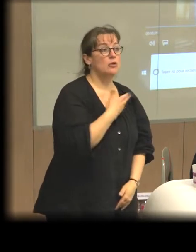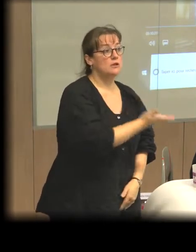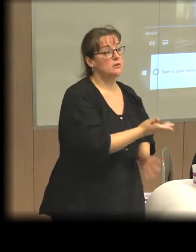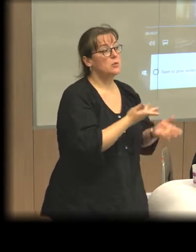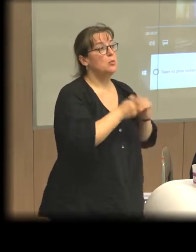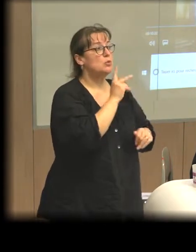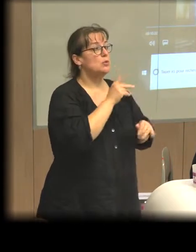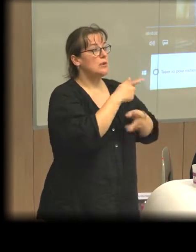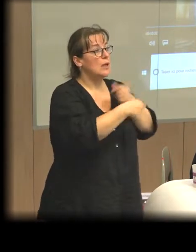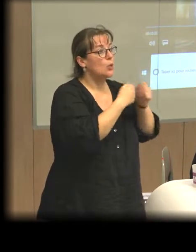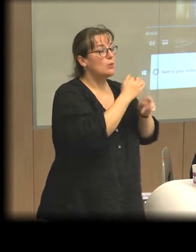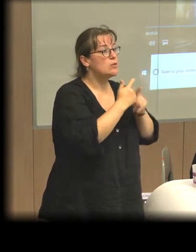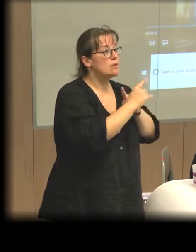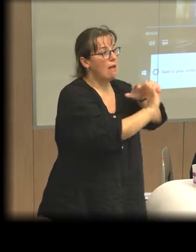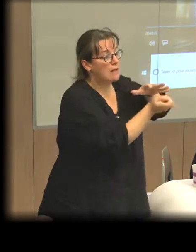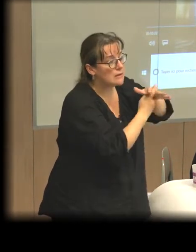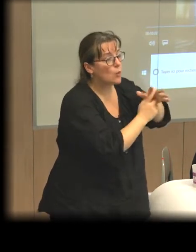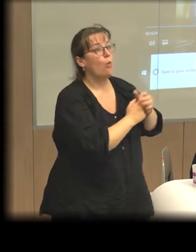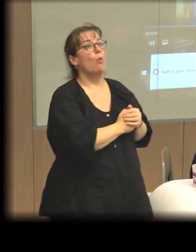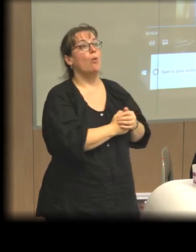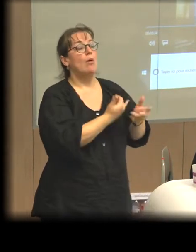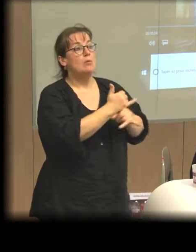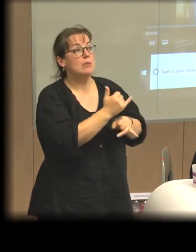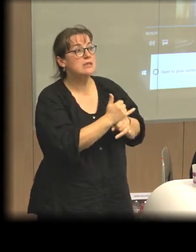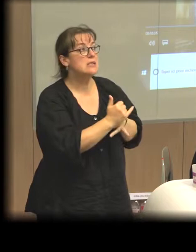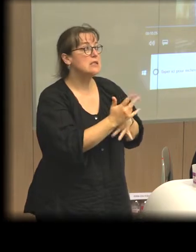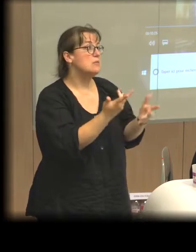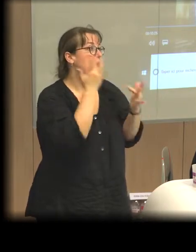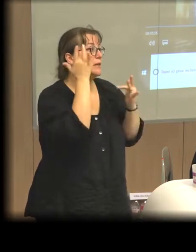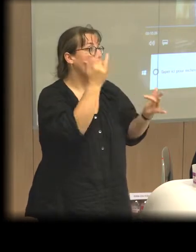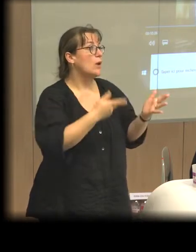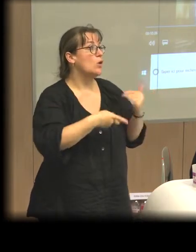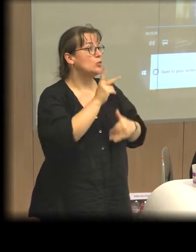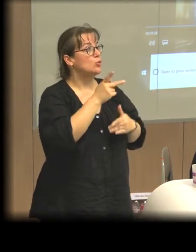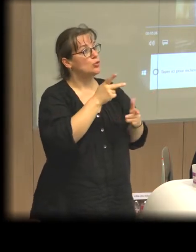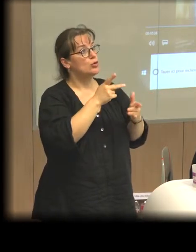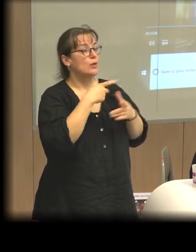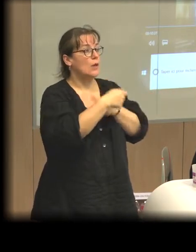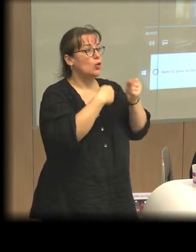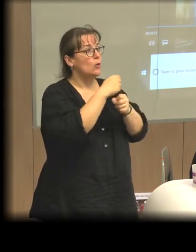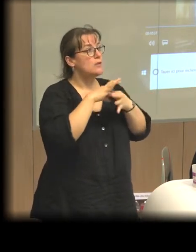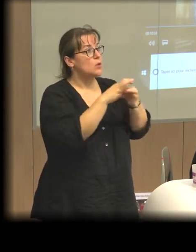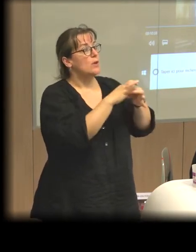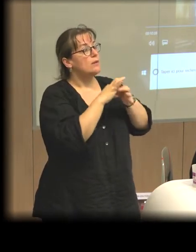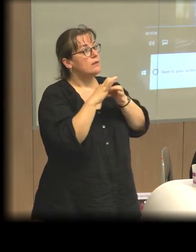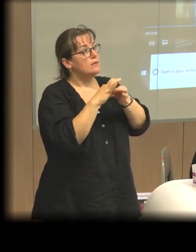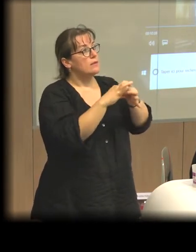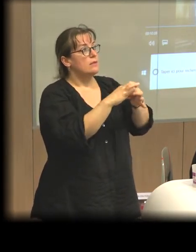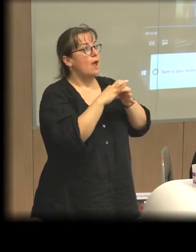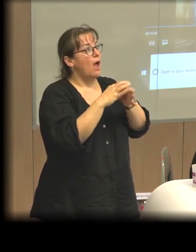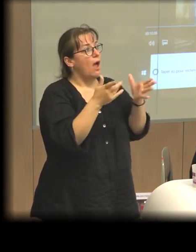une économie sociale d'insertion, au Brésil à travers une économie solidaire qui reste